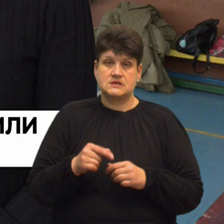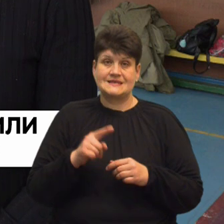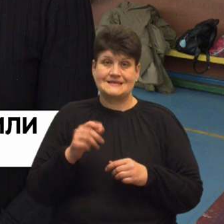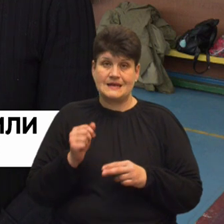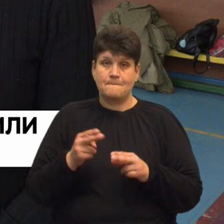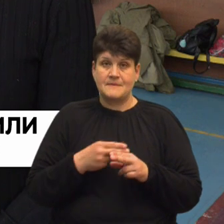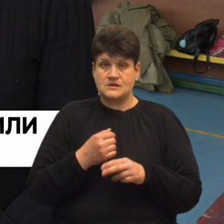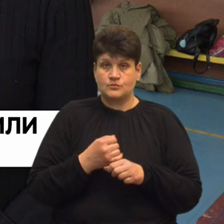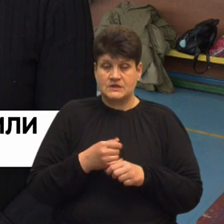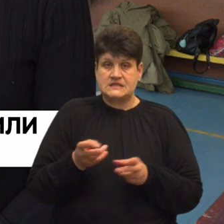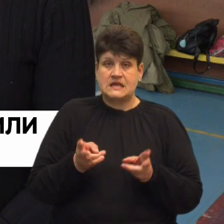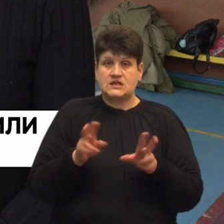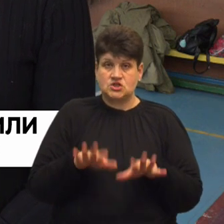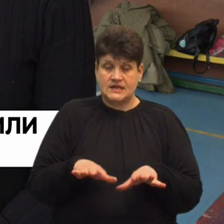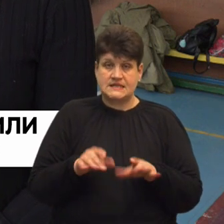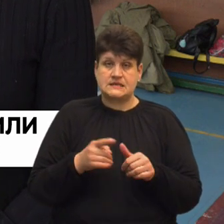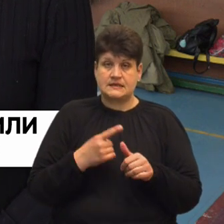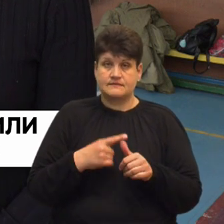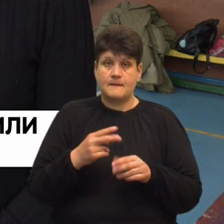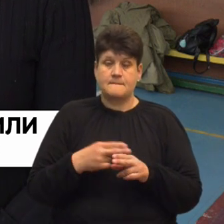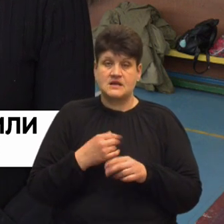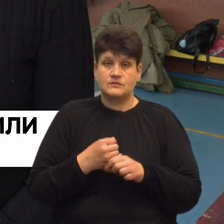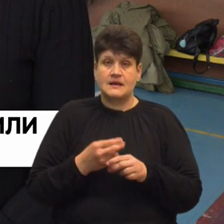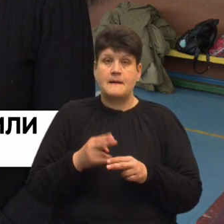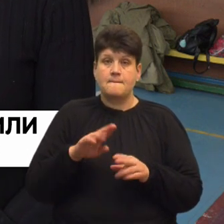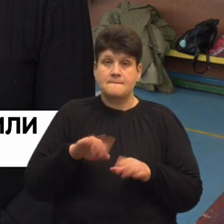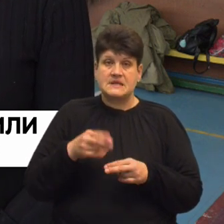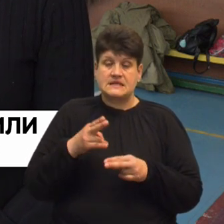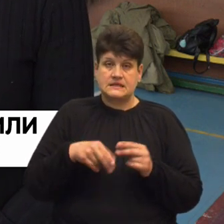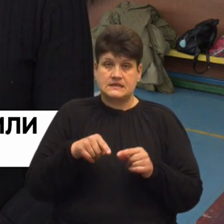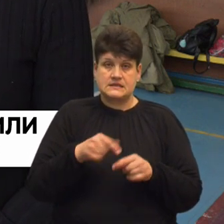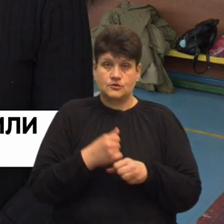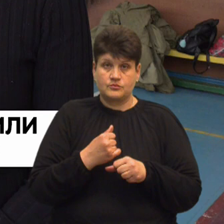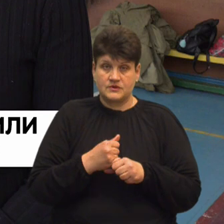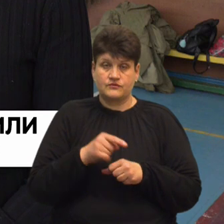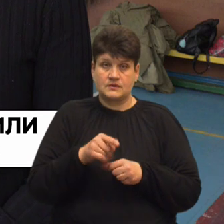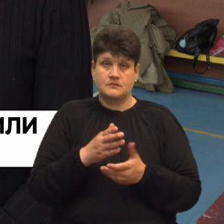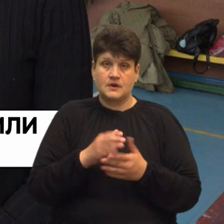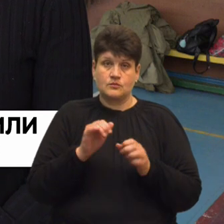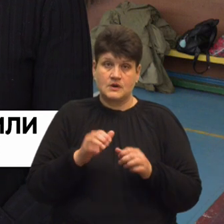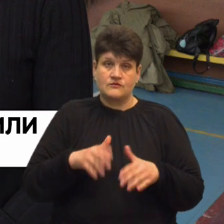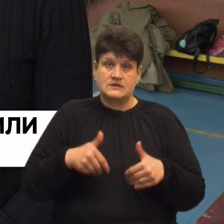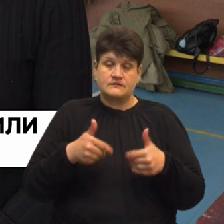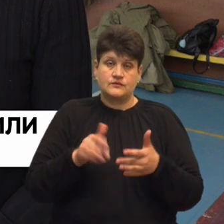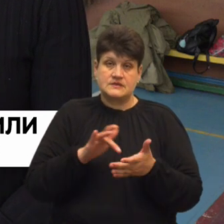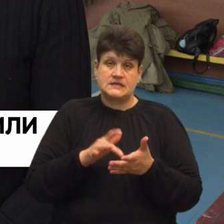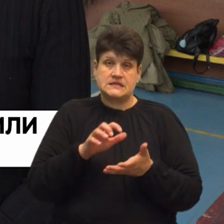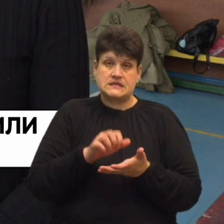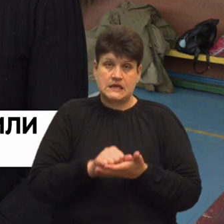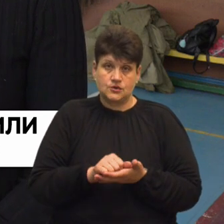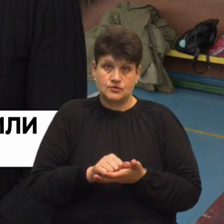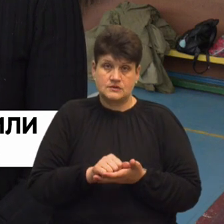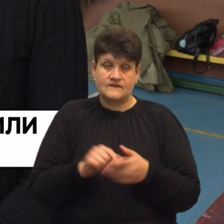залишається такий статус безробітного. Після закінчення такого виду робіт, безробітний має право звернутися до центру зайнятості,